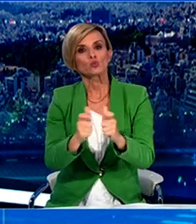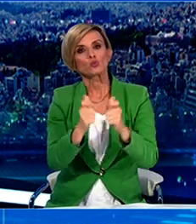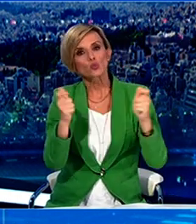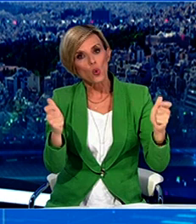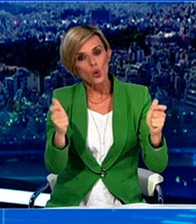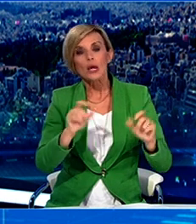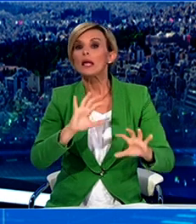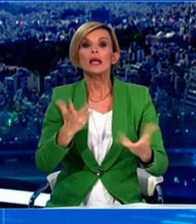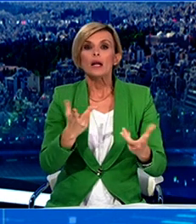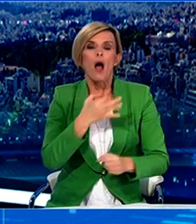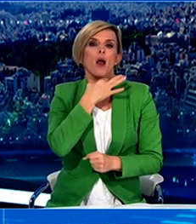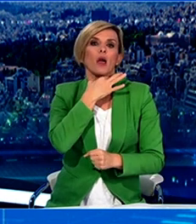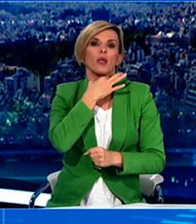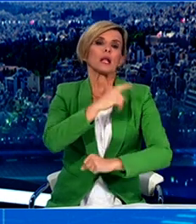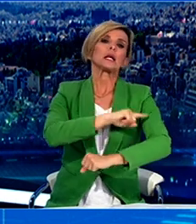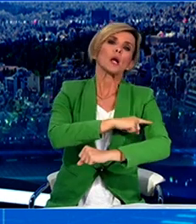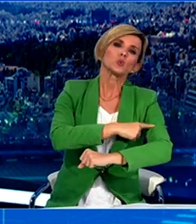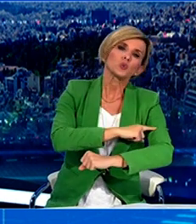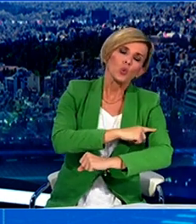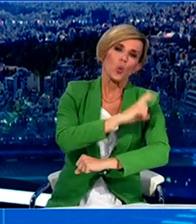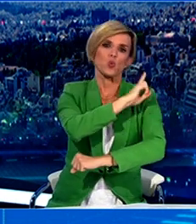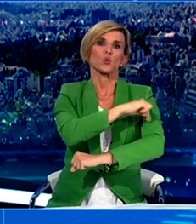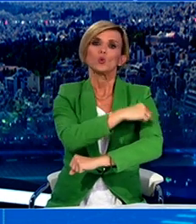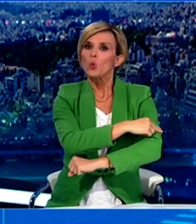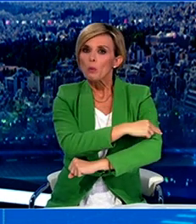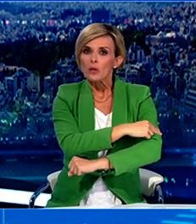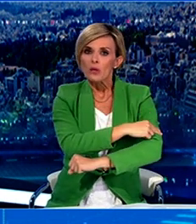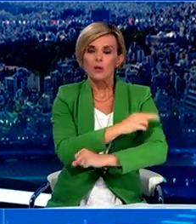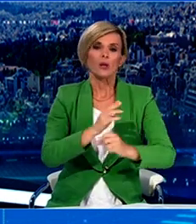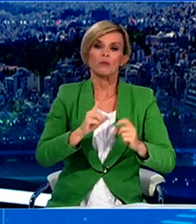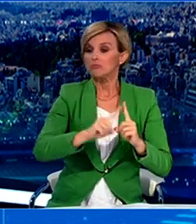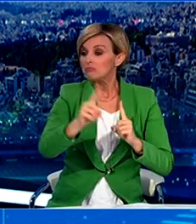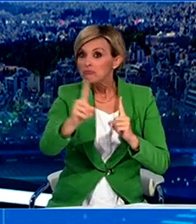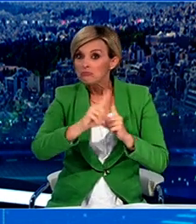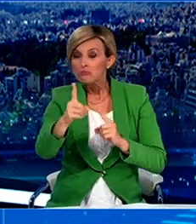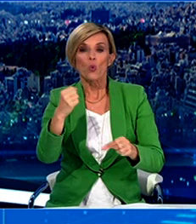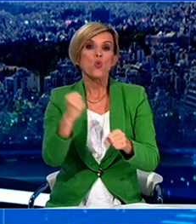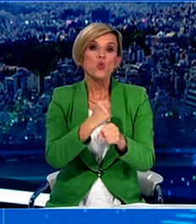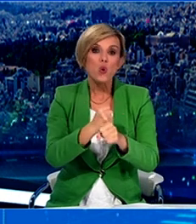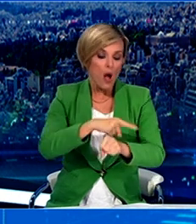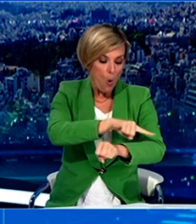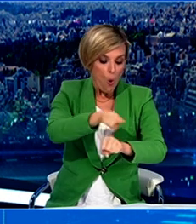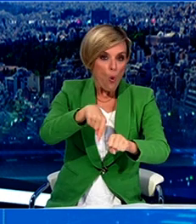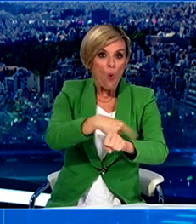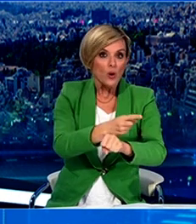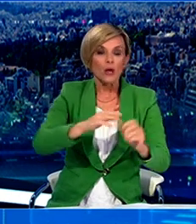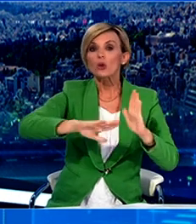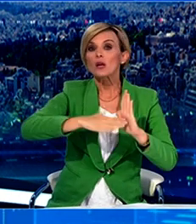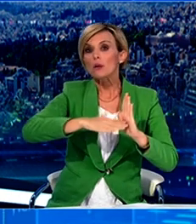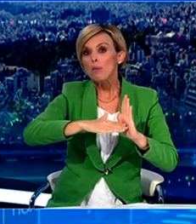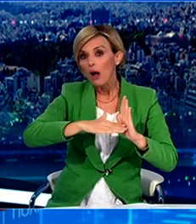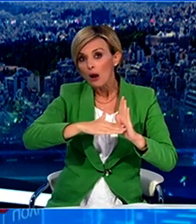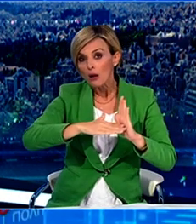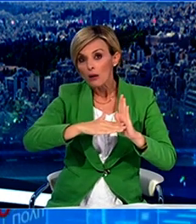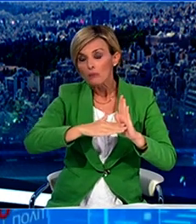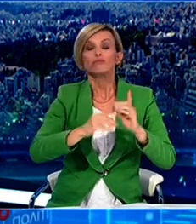αλλά και για λόγους έκταχτης ανάγκης. Η μετακίνηση από και προς την εργασία και τις εργάσιμες ώρες ή κατά τη διάρκεια της εργασίας